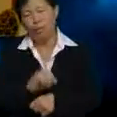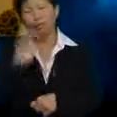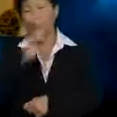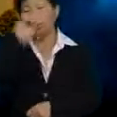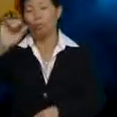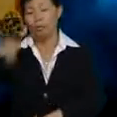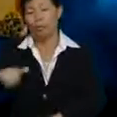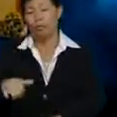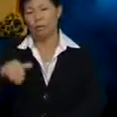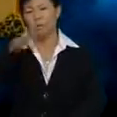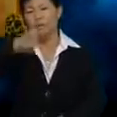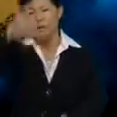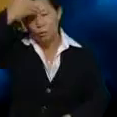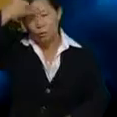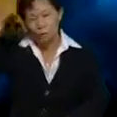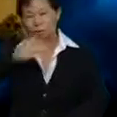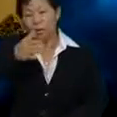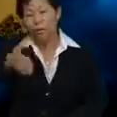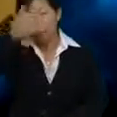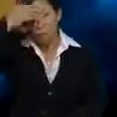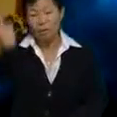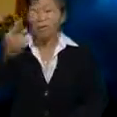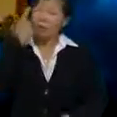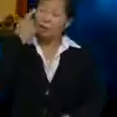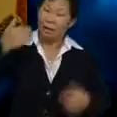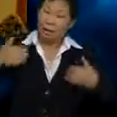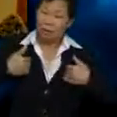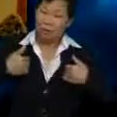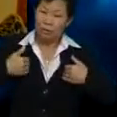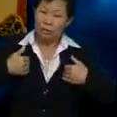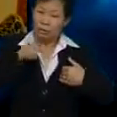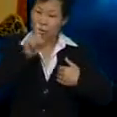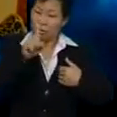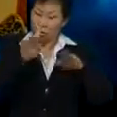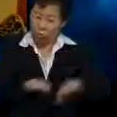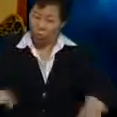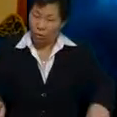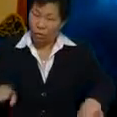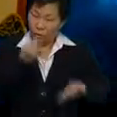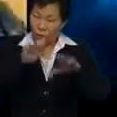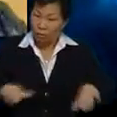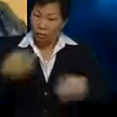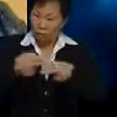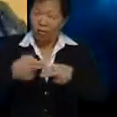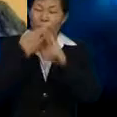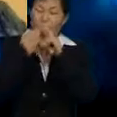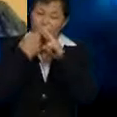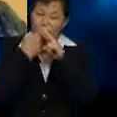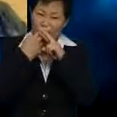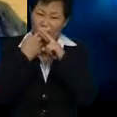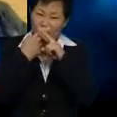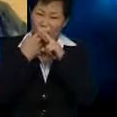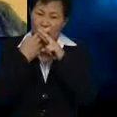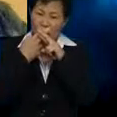Dia nak berupa Tadi Ada satu Budak Nama dia Rasik Rasik